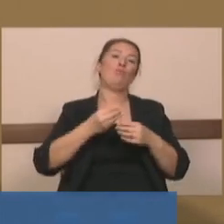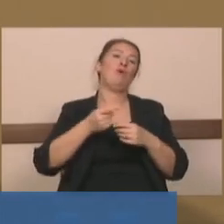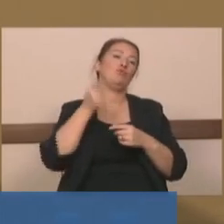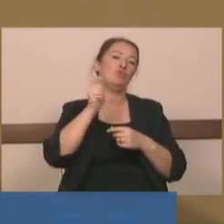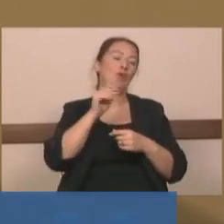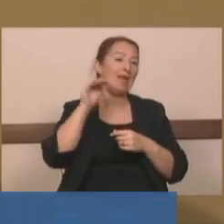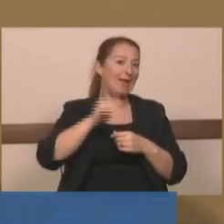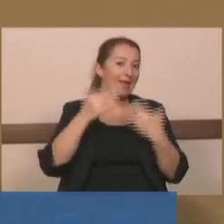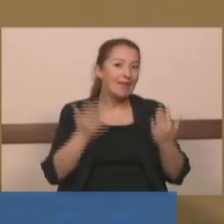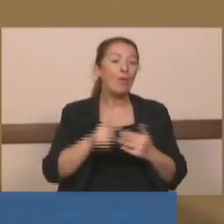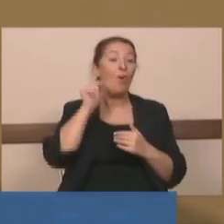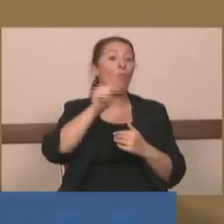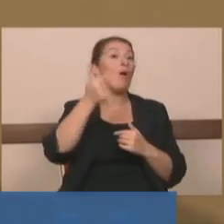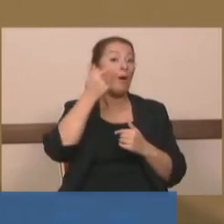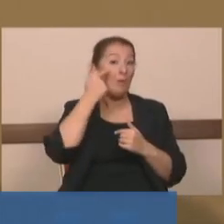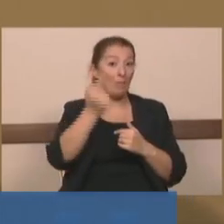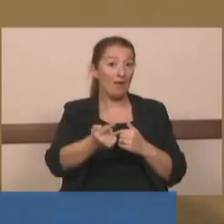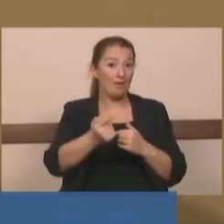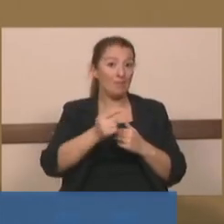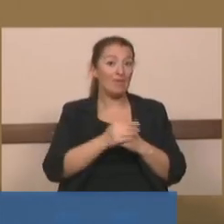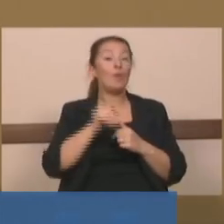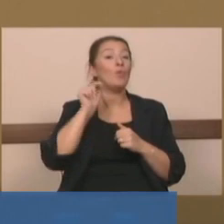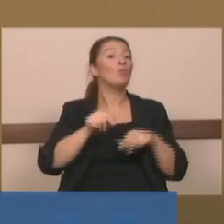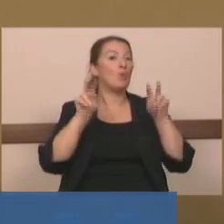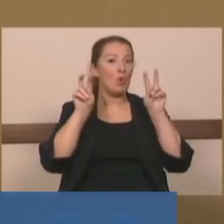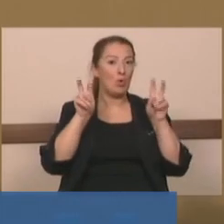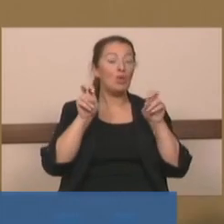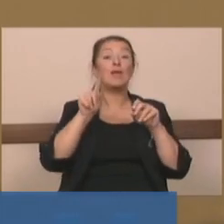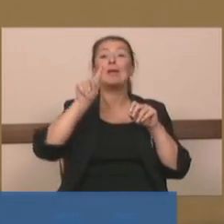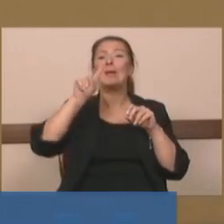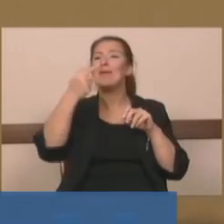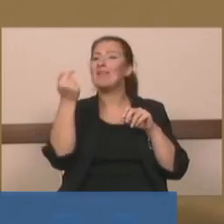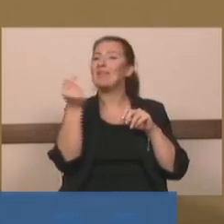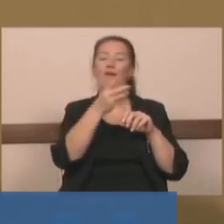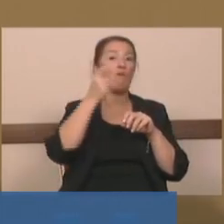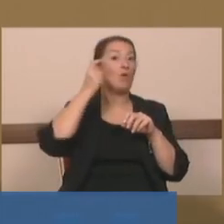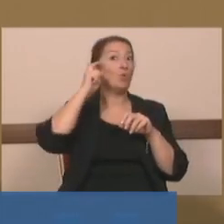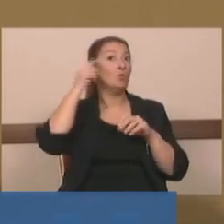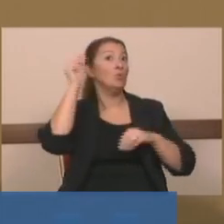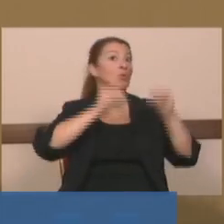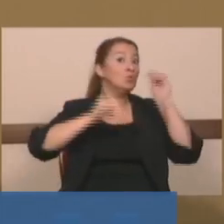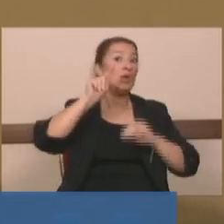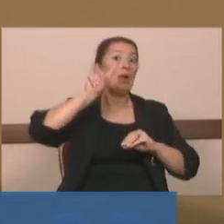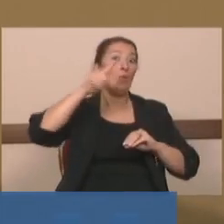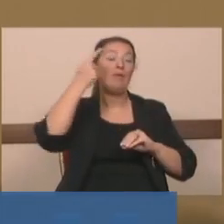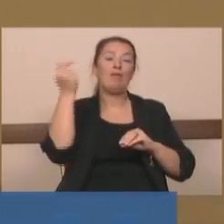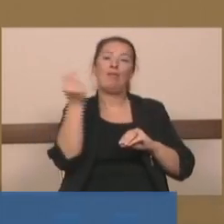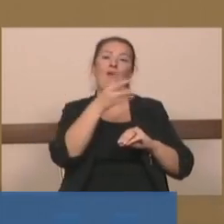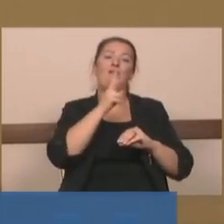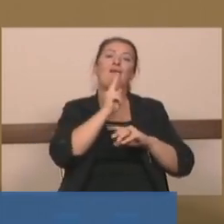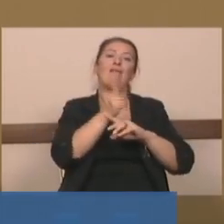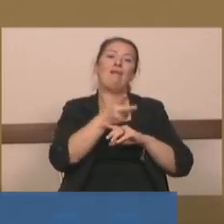O bakımdan o bakımdan bu konular bin defa düşünülüp bir defa karar verilmesi gereken